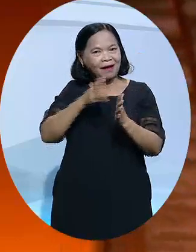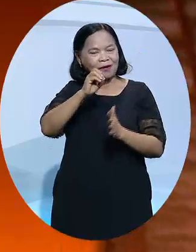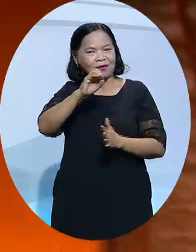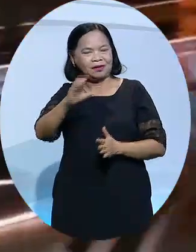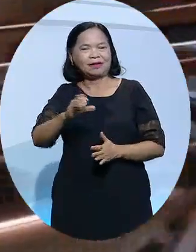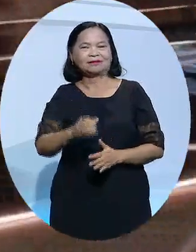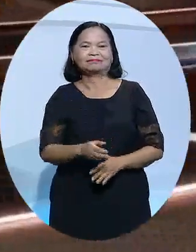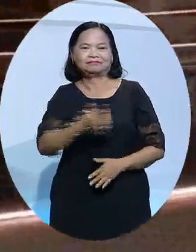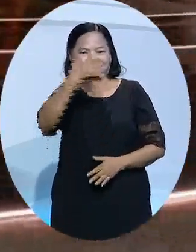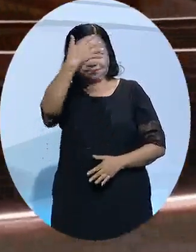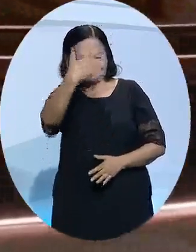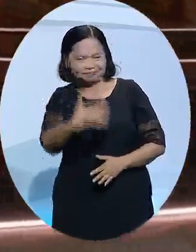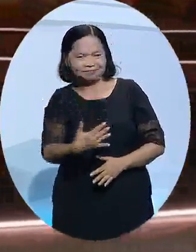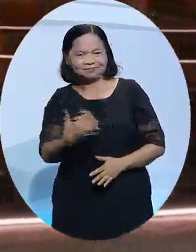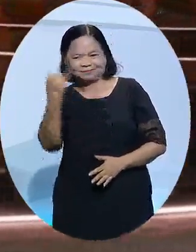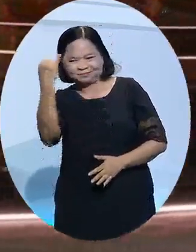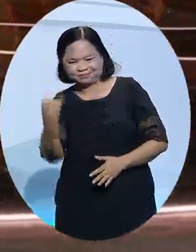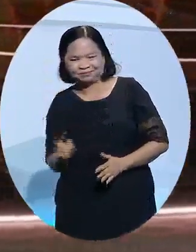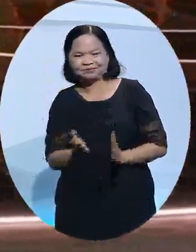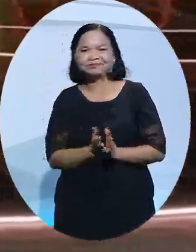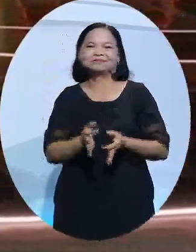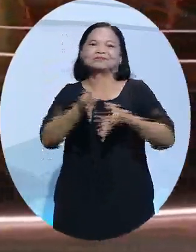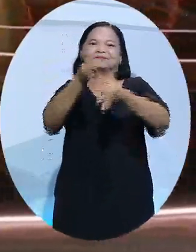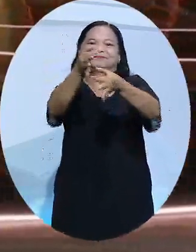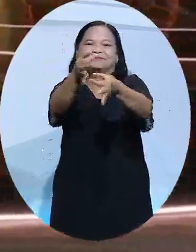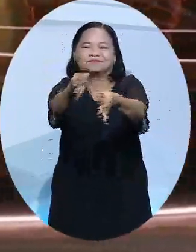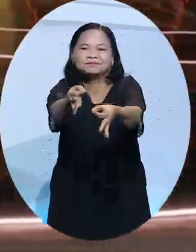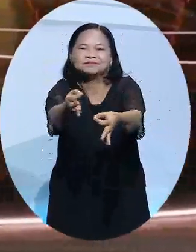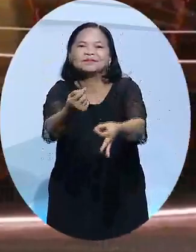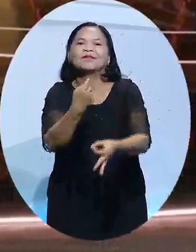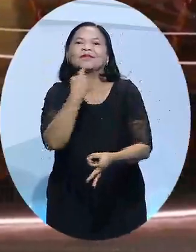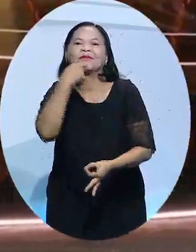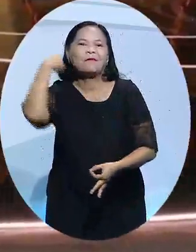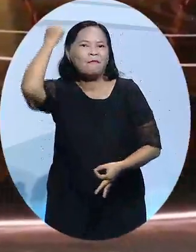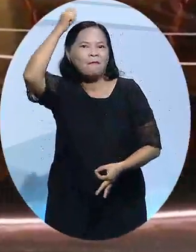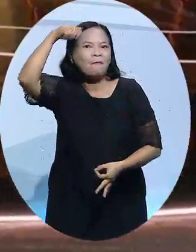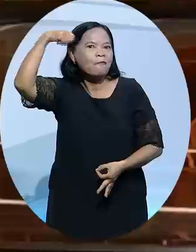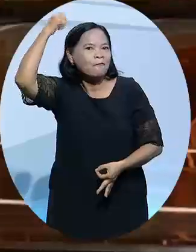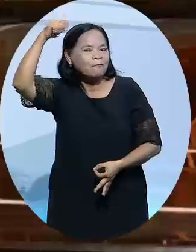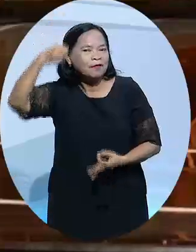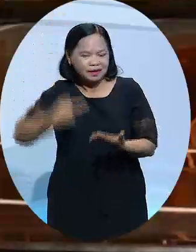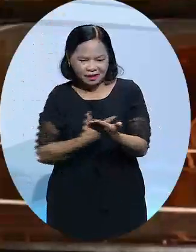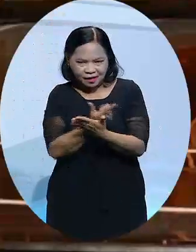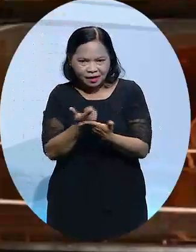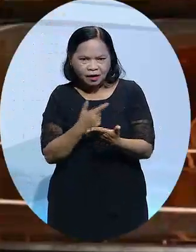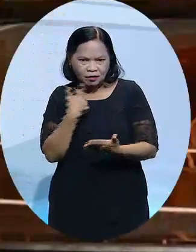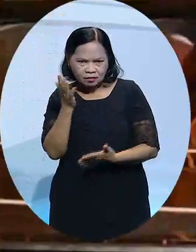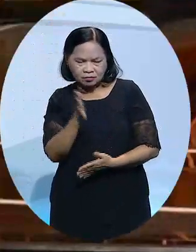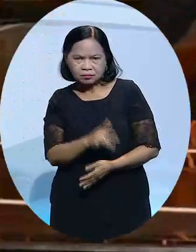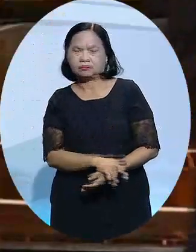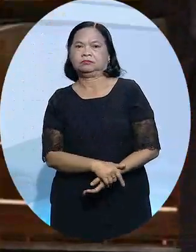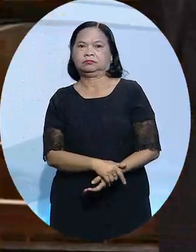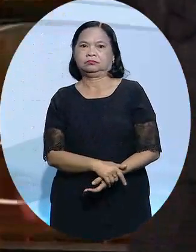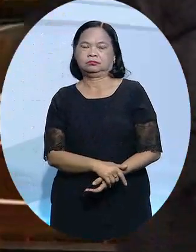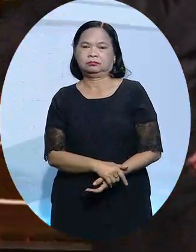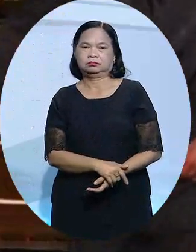tính diễn ra về cuối lễ trao giải khi Chris Brock ra công bố giải phim tài liệu. Danh hài này liên tục nói xấu Jada Pinkett Smith,